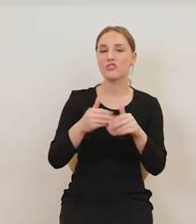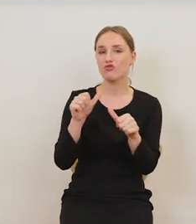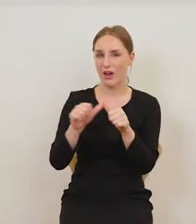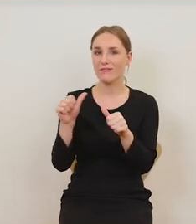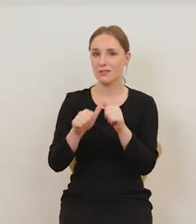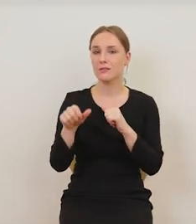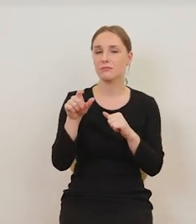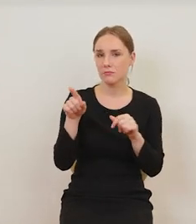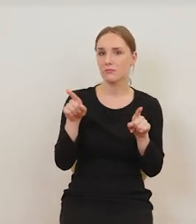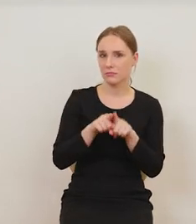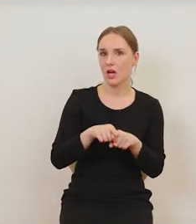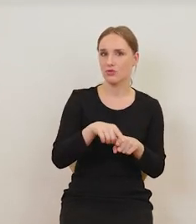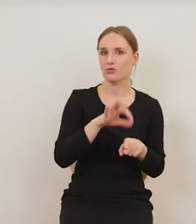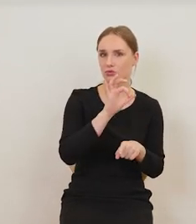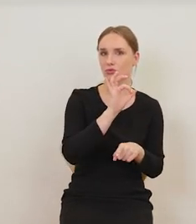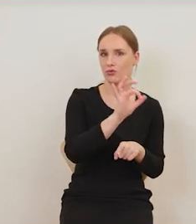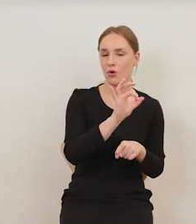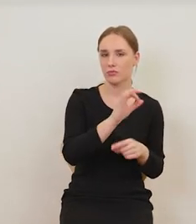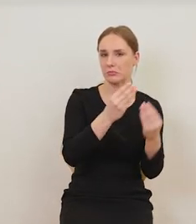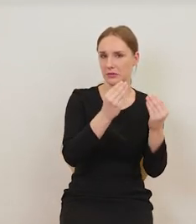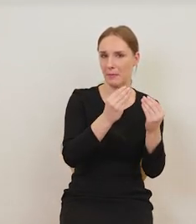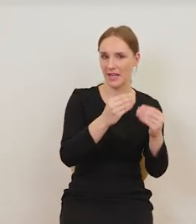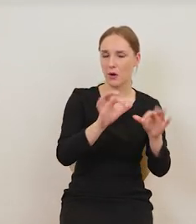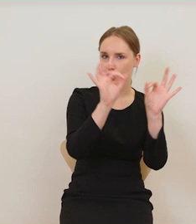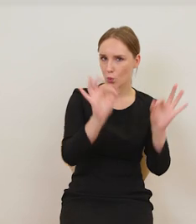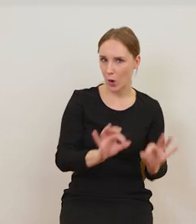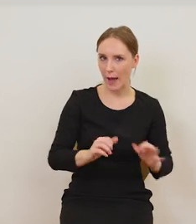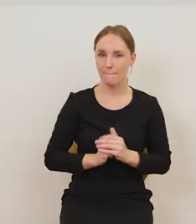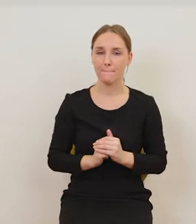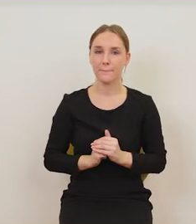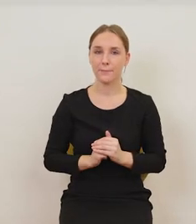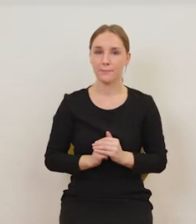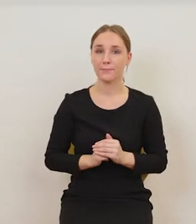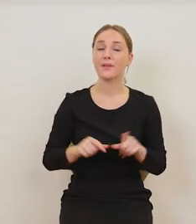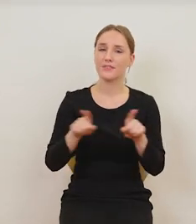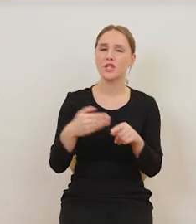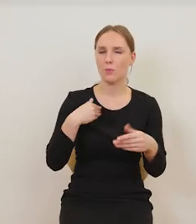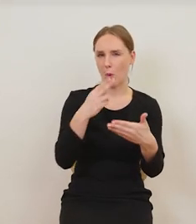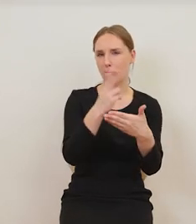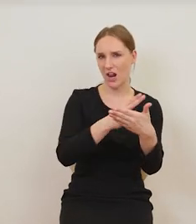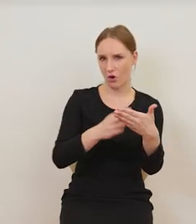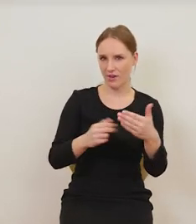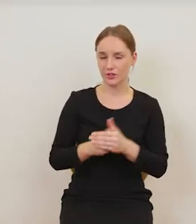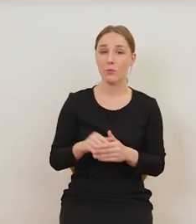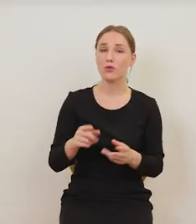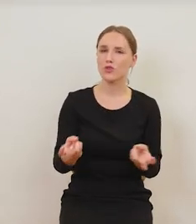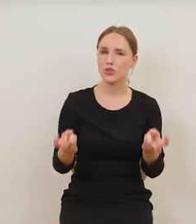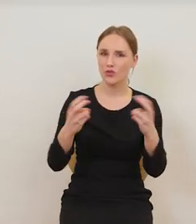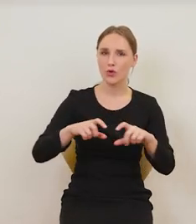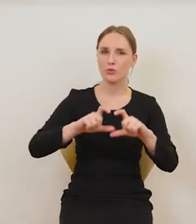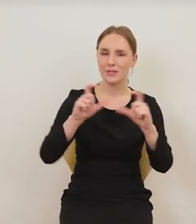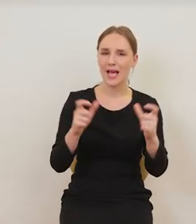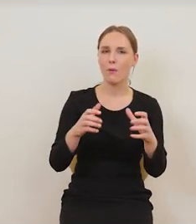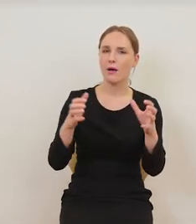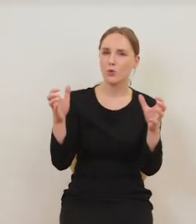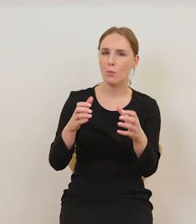to jego znakomita sztuka, ale też malował. Stworzył całą właściwie firmę